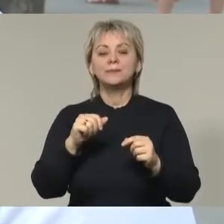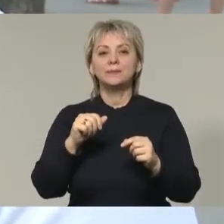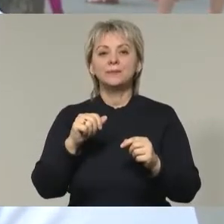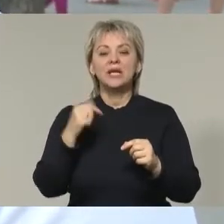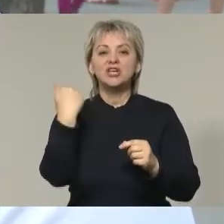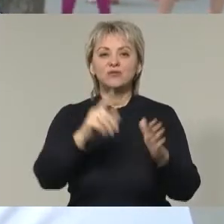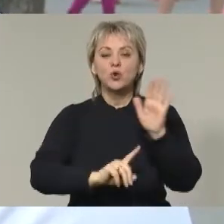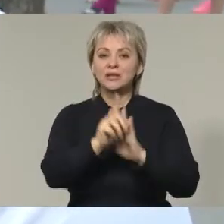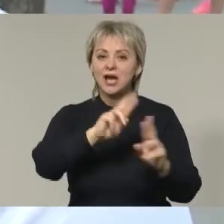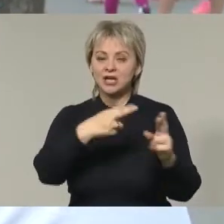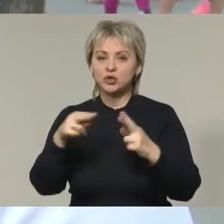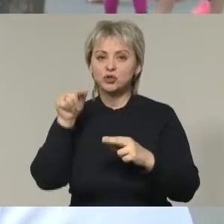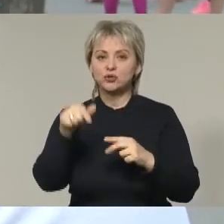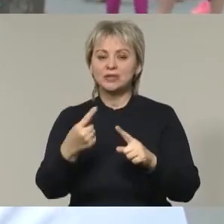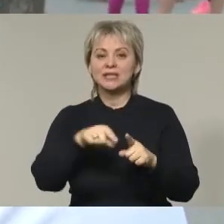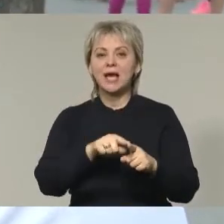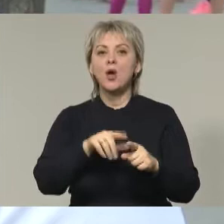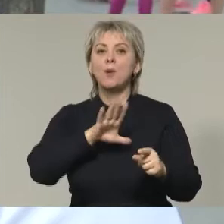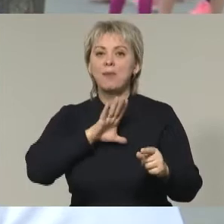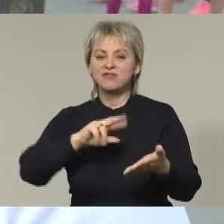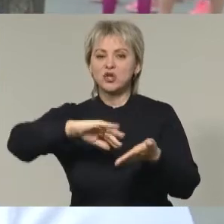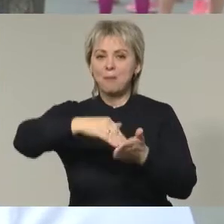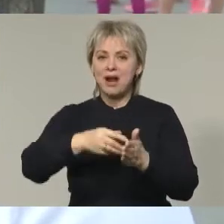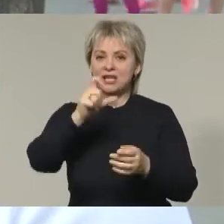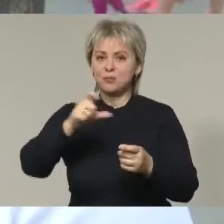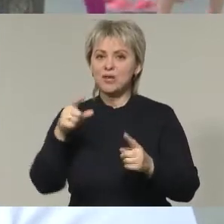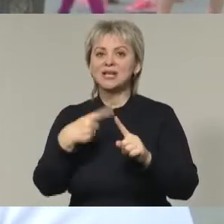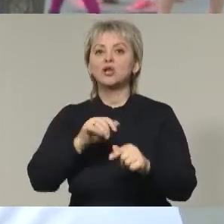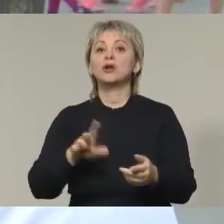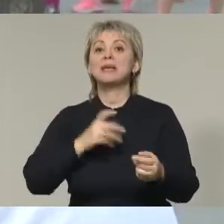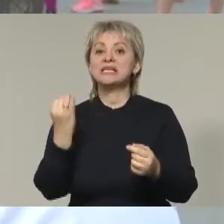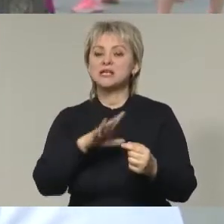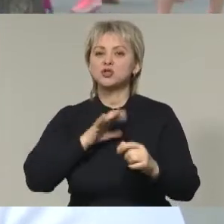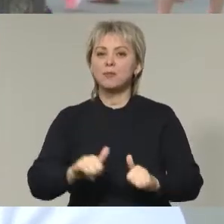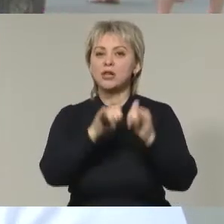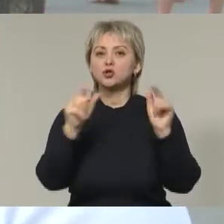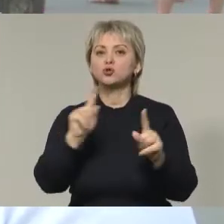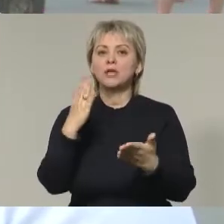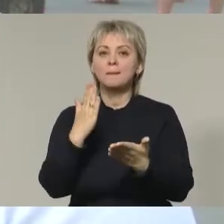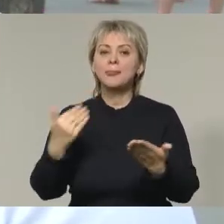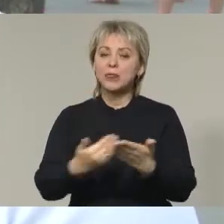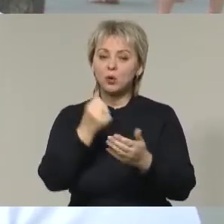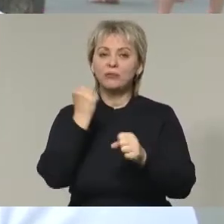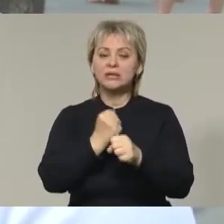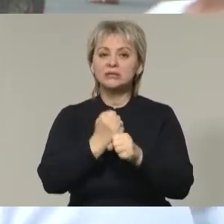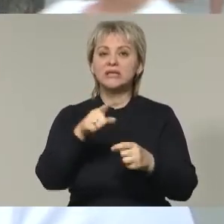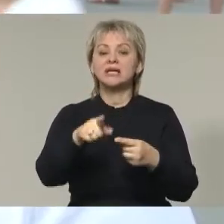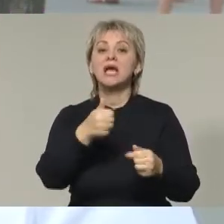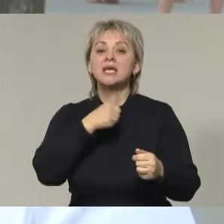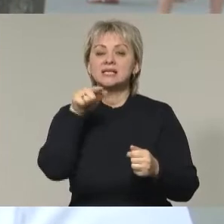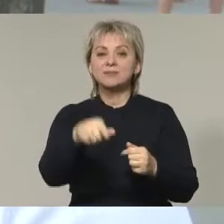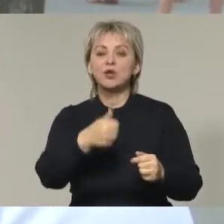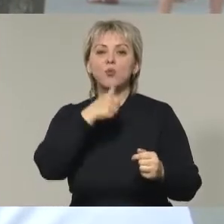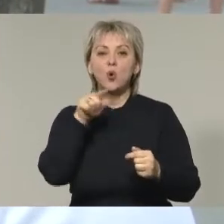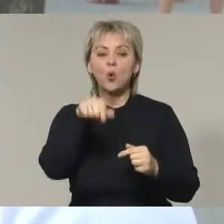Его начали танцевать бывшие балетмистеры, которым было интересно развиваться, интересно делать что-то новое. И экспериментировали,